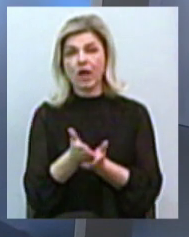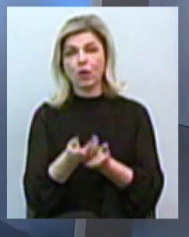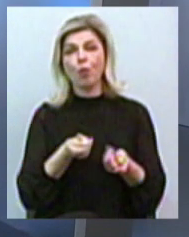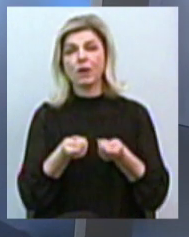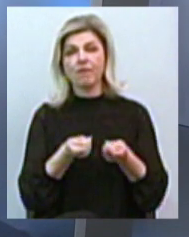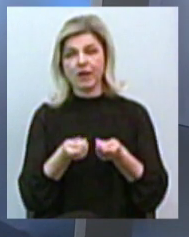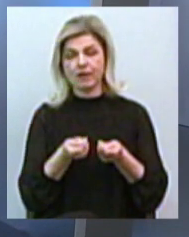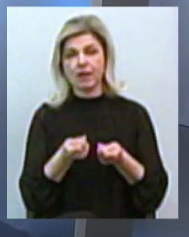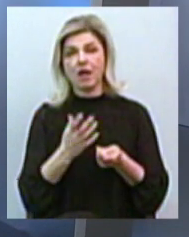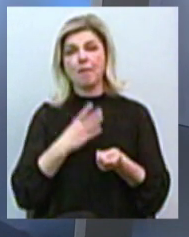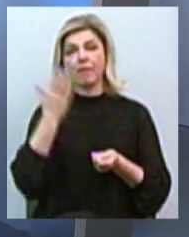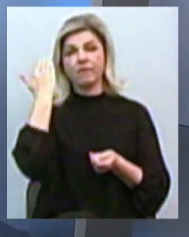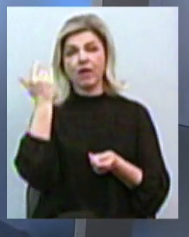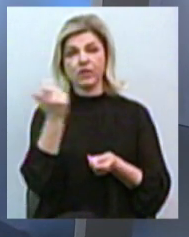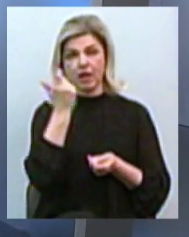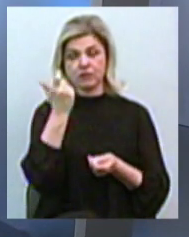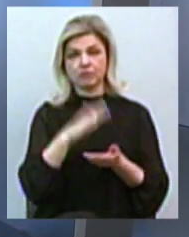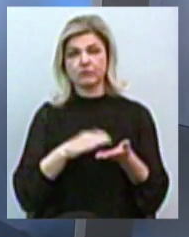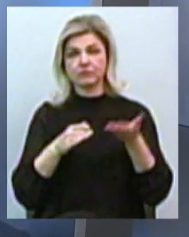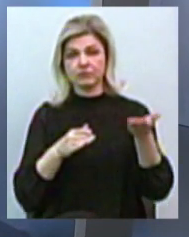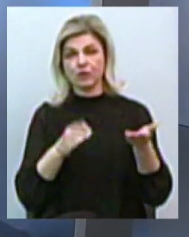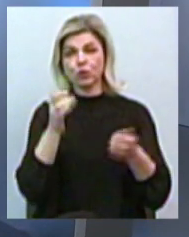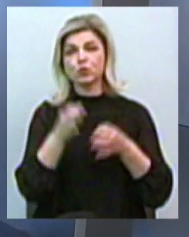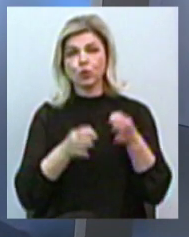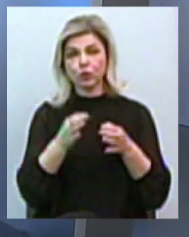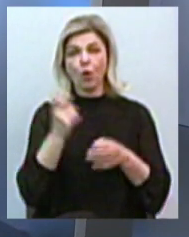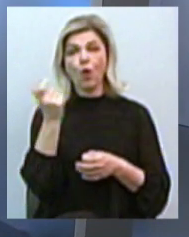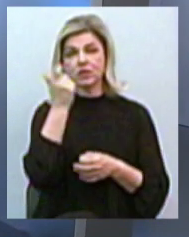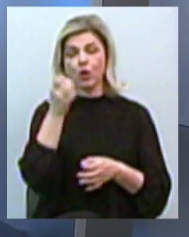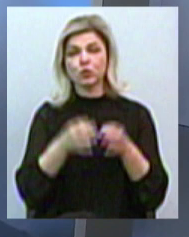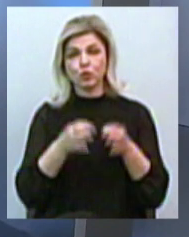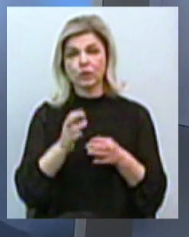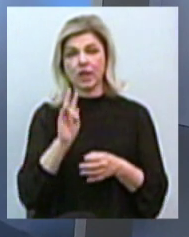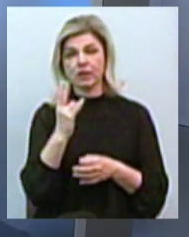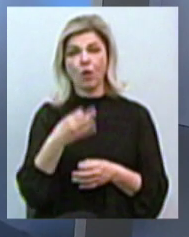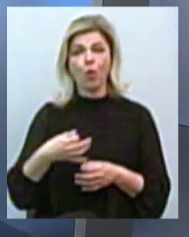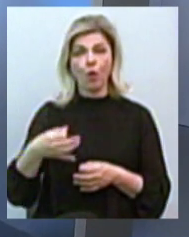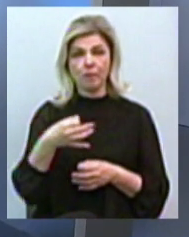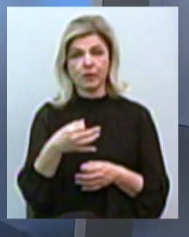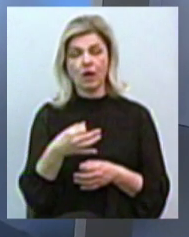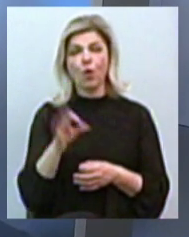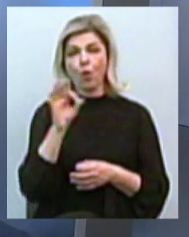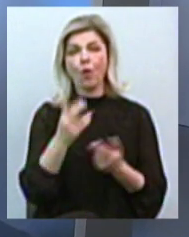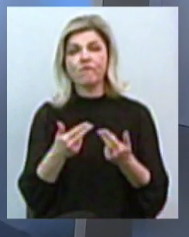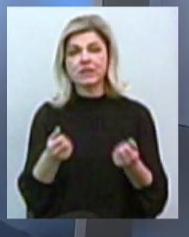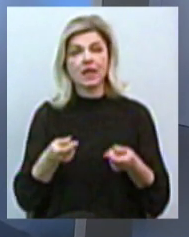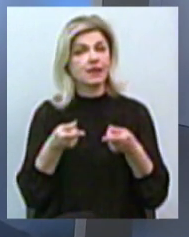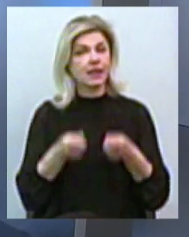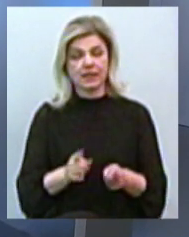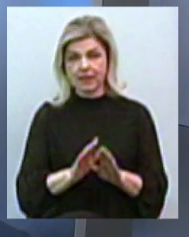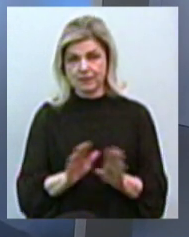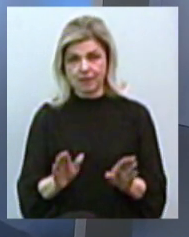колишнього власника, подали в суд, господарський суд Миколаївської області, щодо визнання недійсним